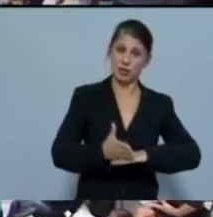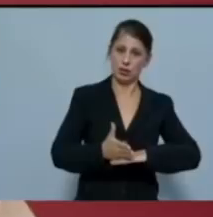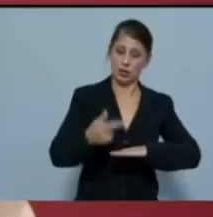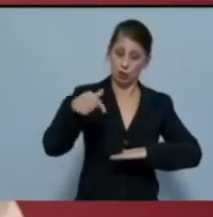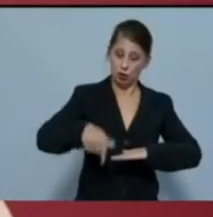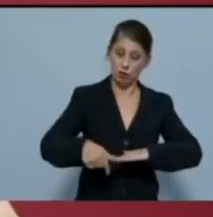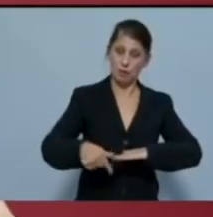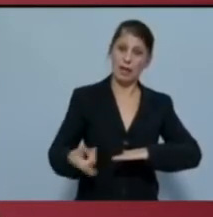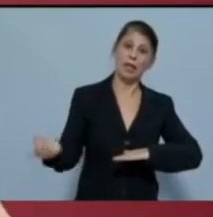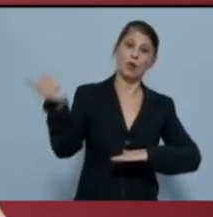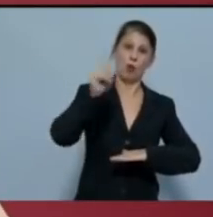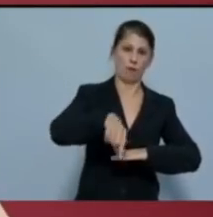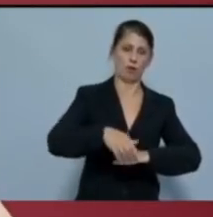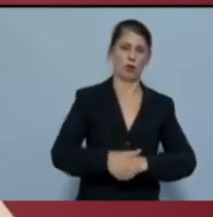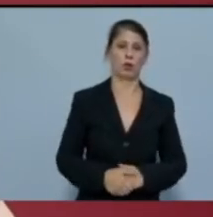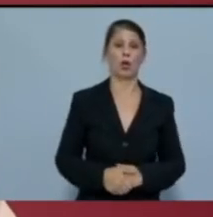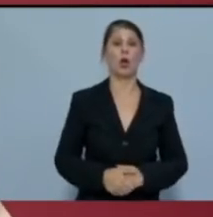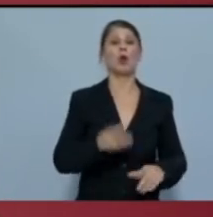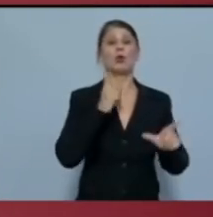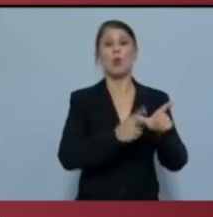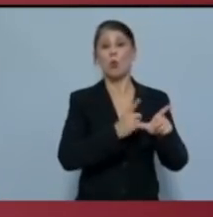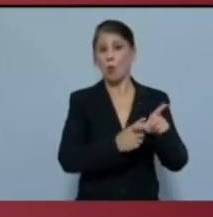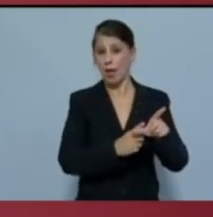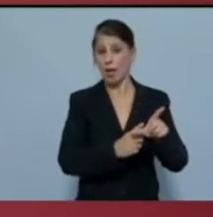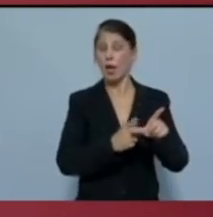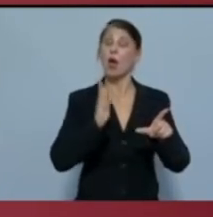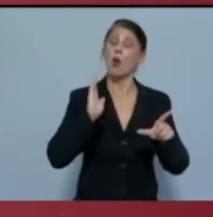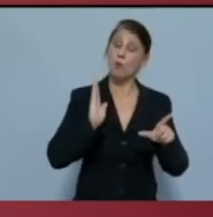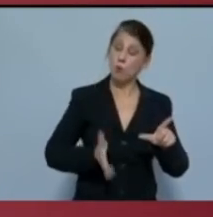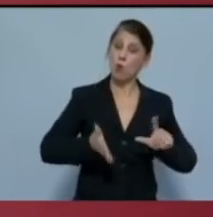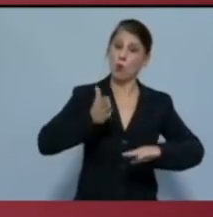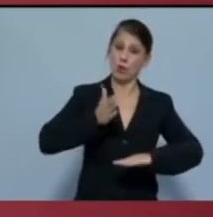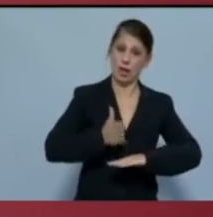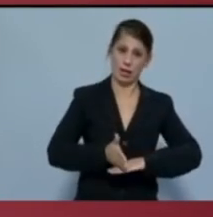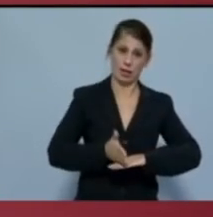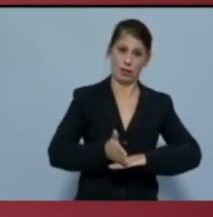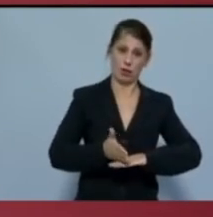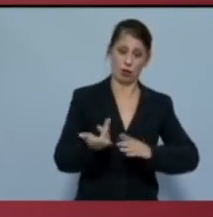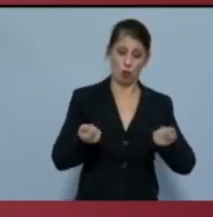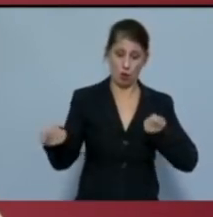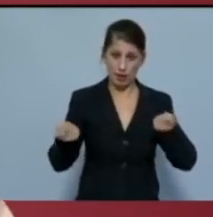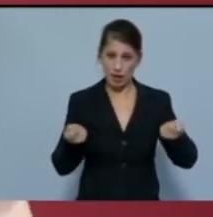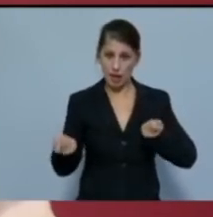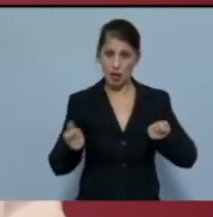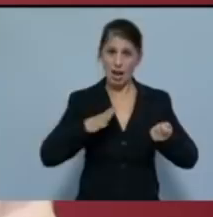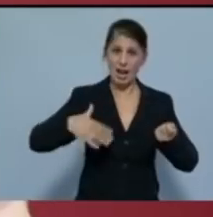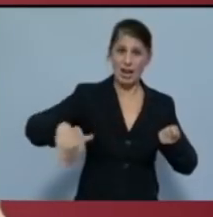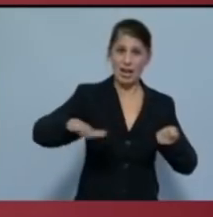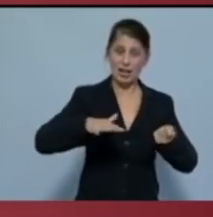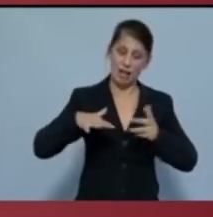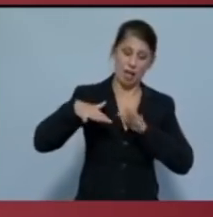σήμερα και το αύριο. Το ΚΚΕ μπορεί να εγγυηθεί ότι η οργάνωση της λαϊκής